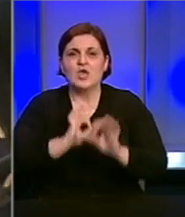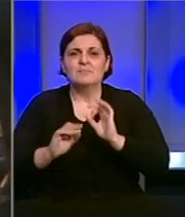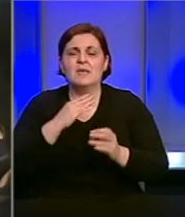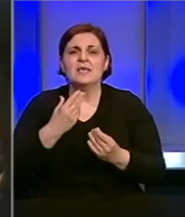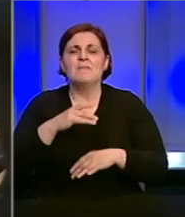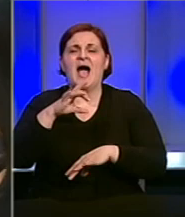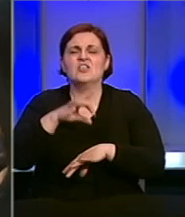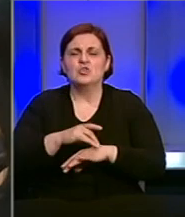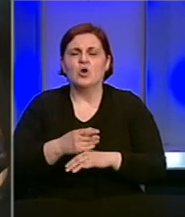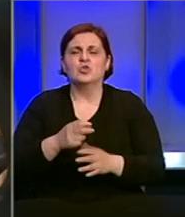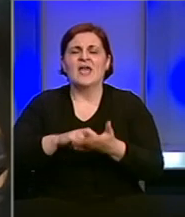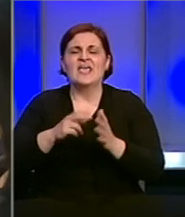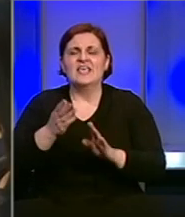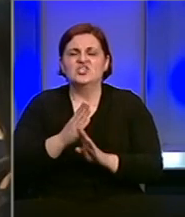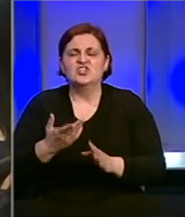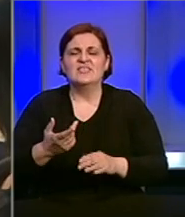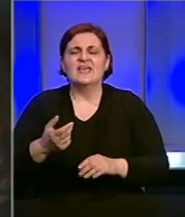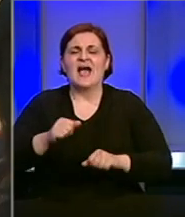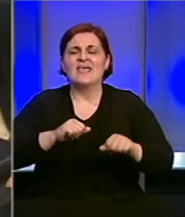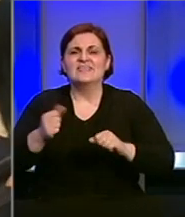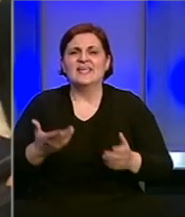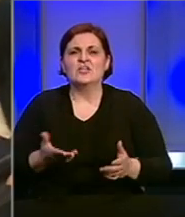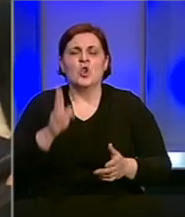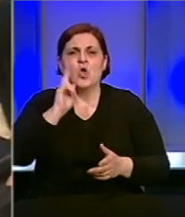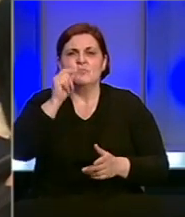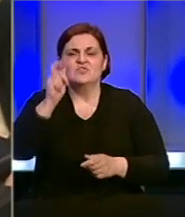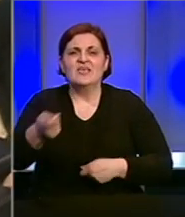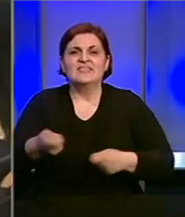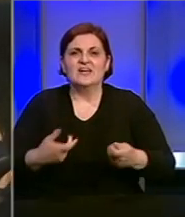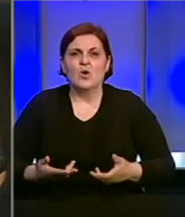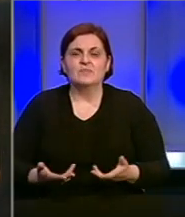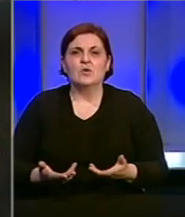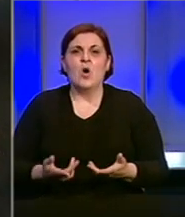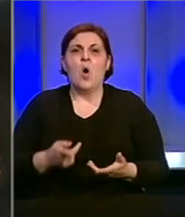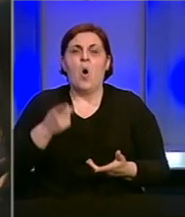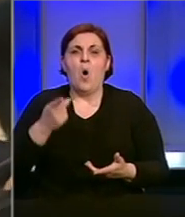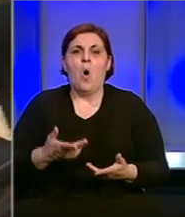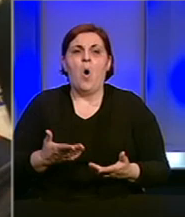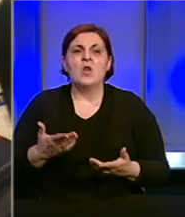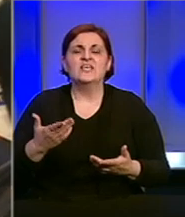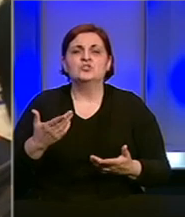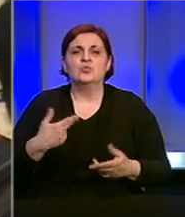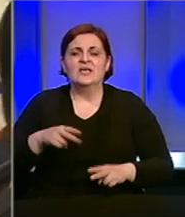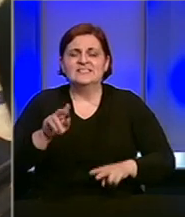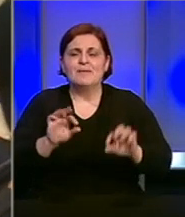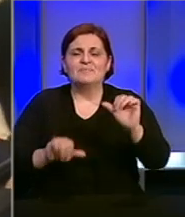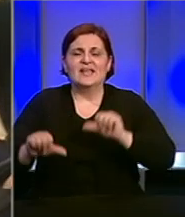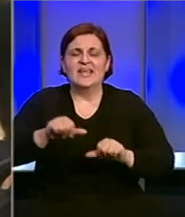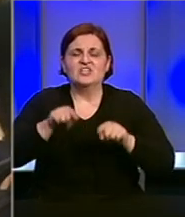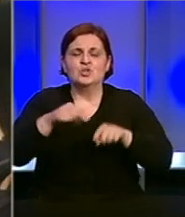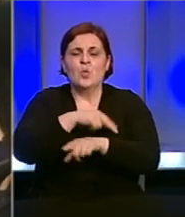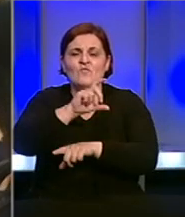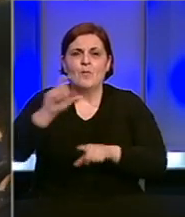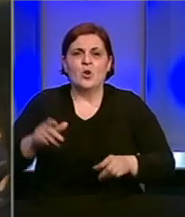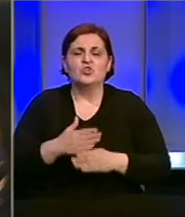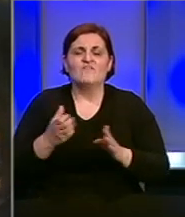i doktora, i inženjera, i tehnica, i direktora, i običnog sveta, i trgovaca. Vidite, oni su imali tretmar u kliničkom centru Banja Luka. To je